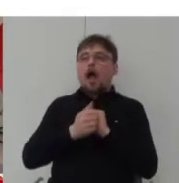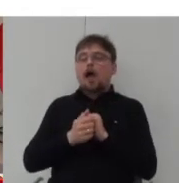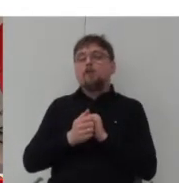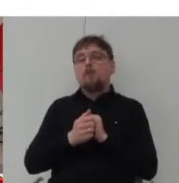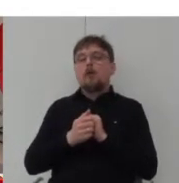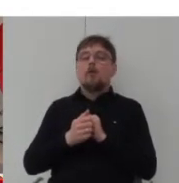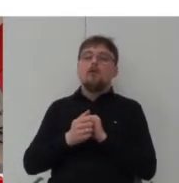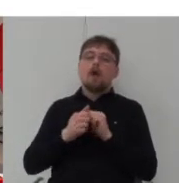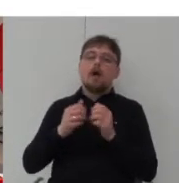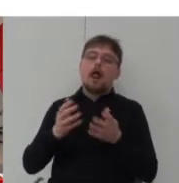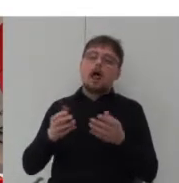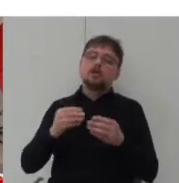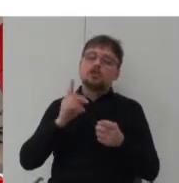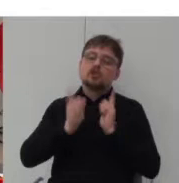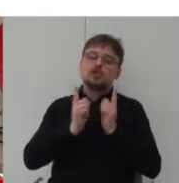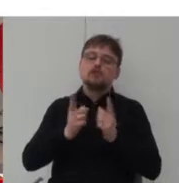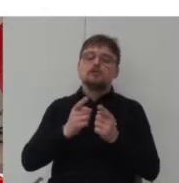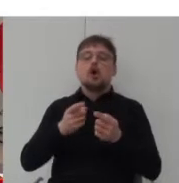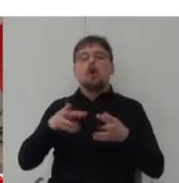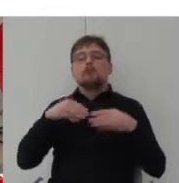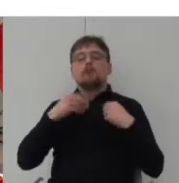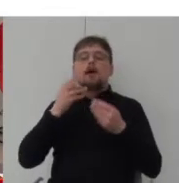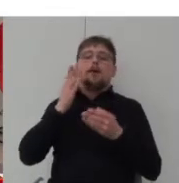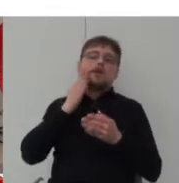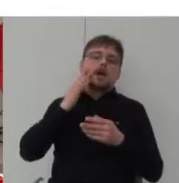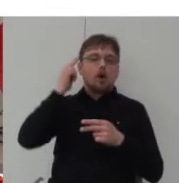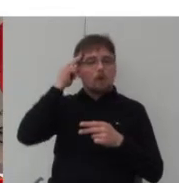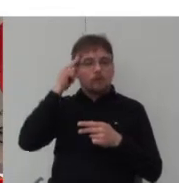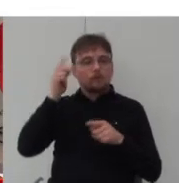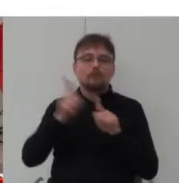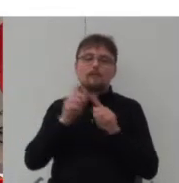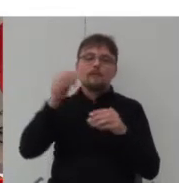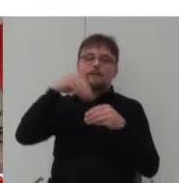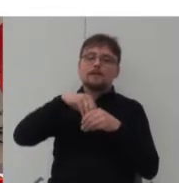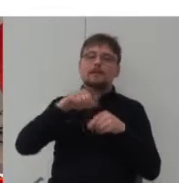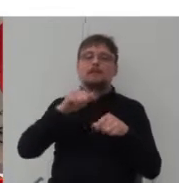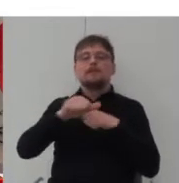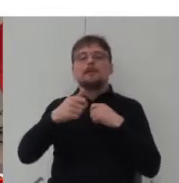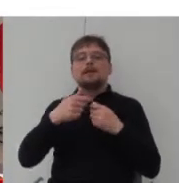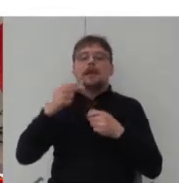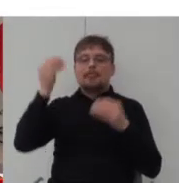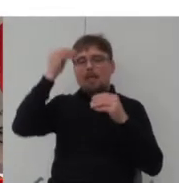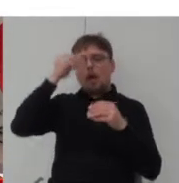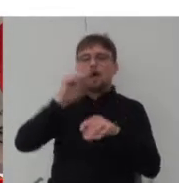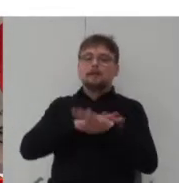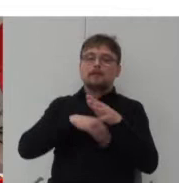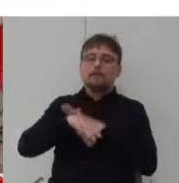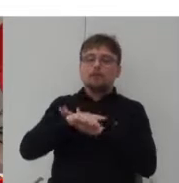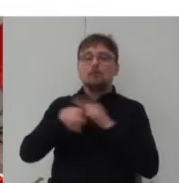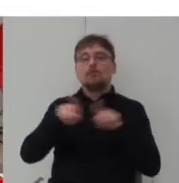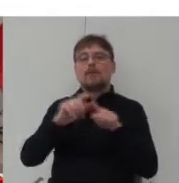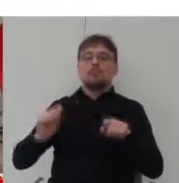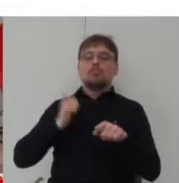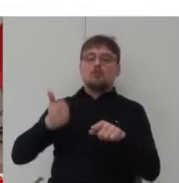komunalnego tak jak już mówiłem nauka zawodu zazwyczaj jest to duma z własnej pracy samoorganizacja mieszkańców i